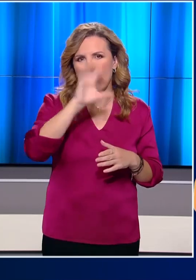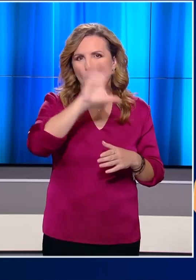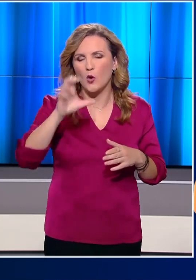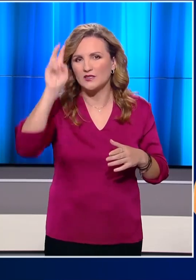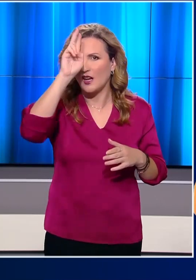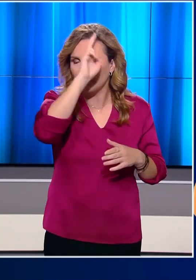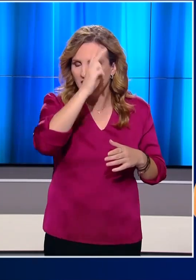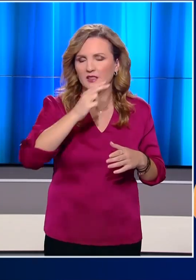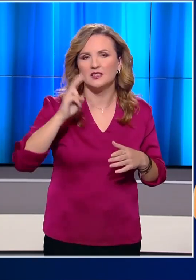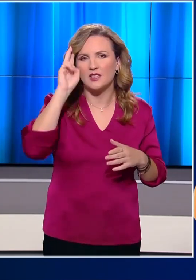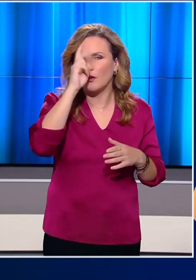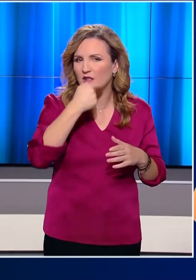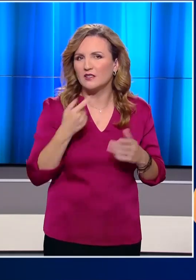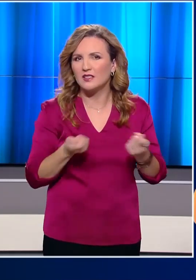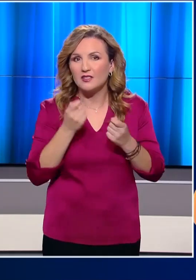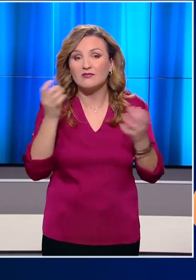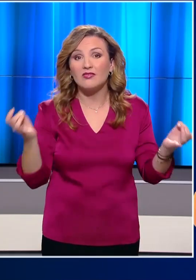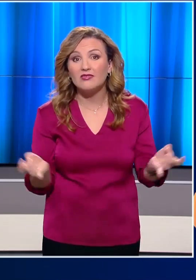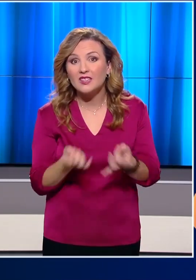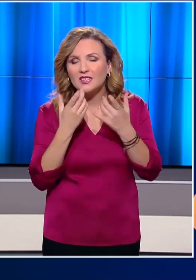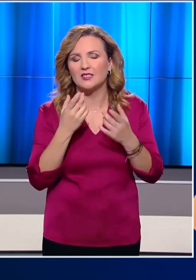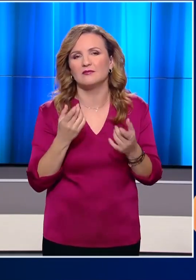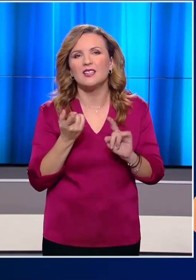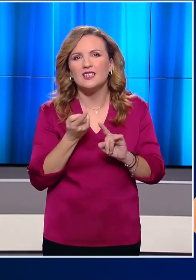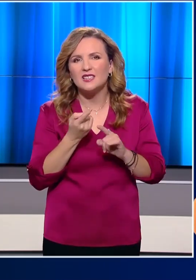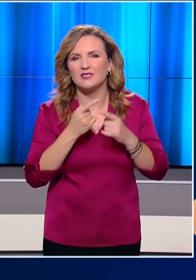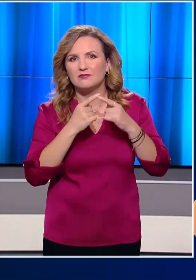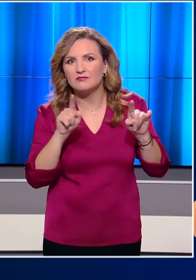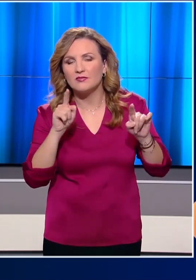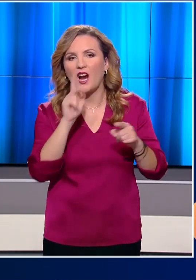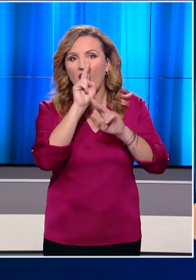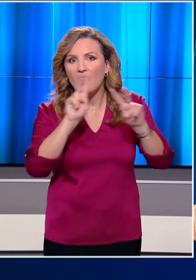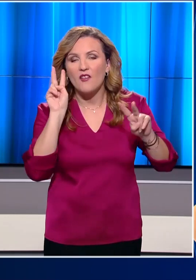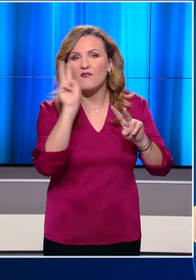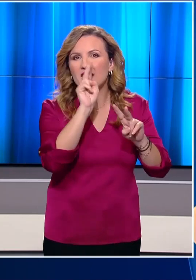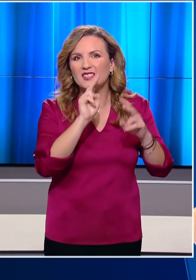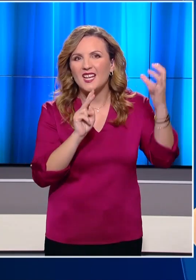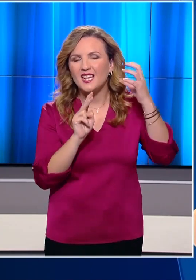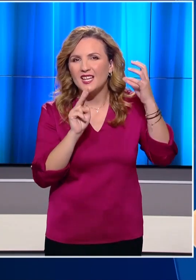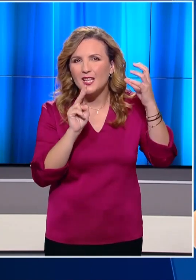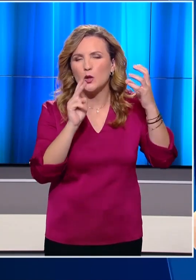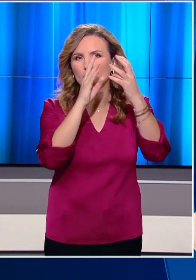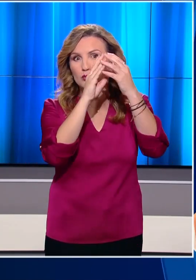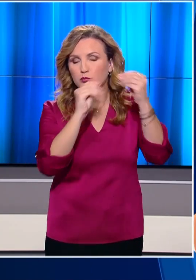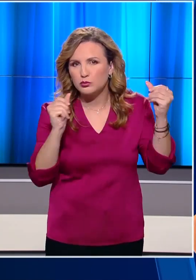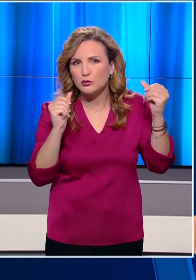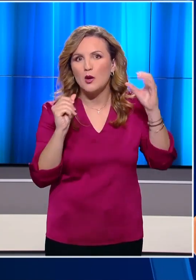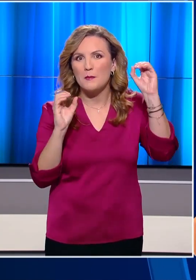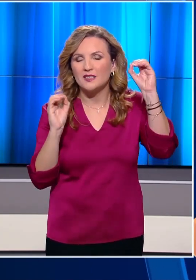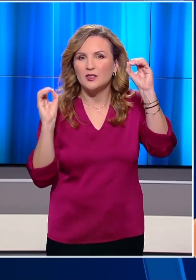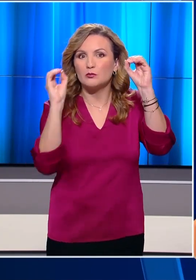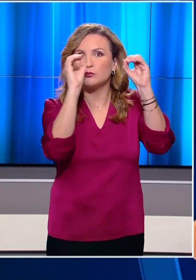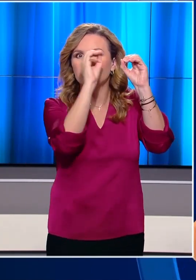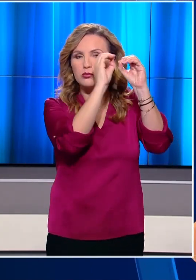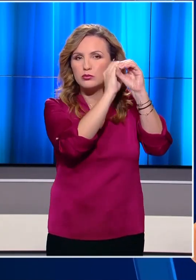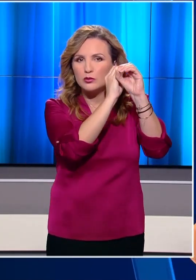Εμμυράτων και της Σαουδικής Αραβίας είχαν την τύχη να παρακολουθήσουν πιο καθαρά από όλους τον πλανήτη ένα σπάνιο και μαγευτικό θέαμα.